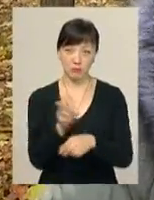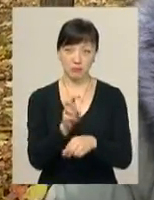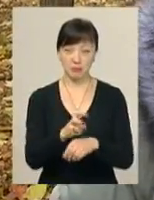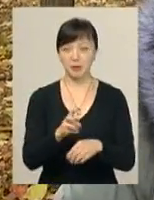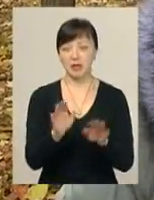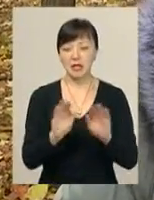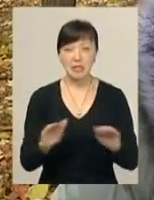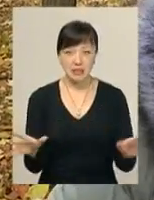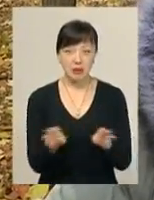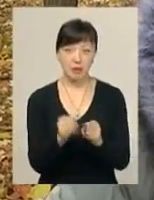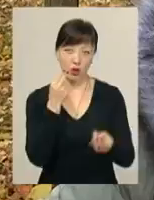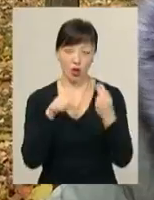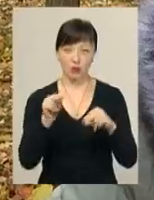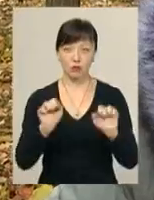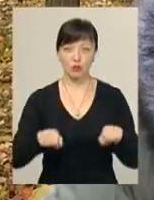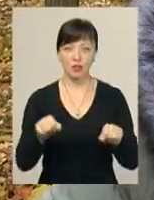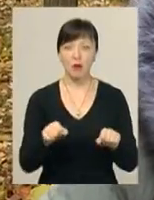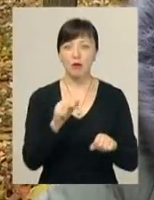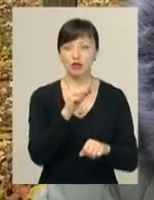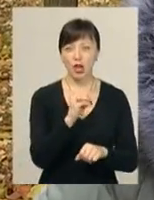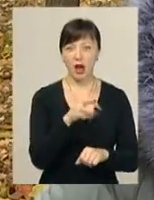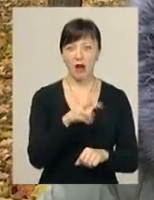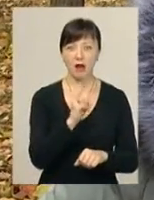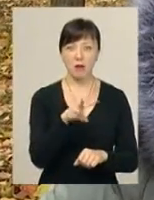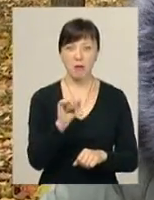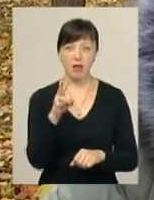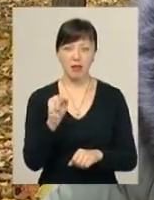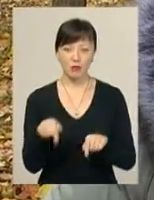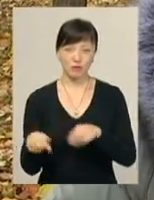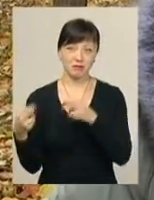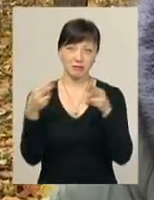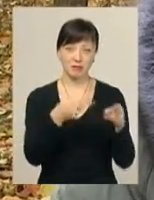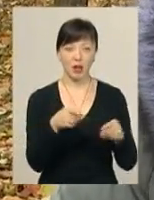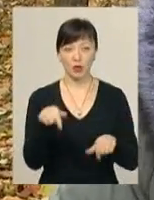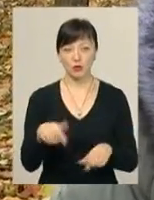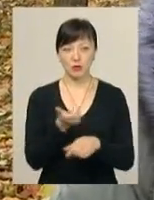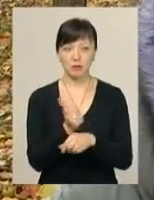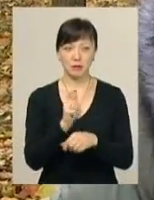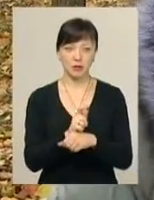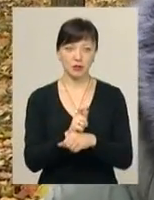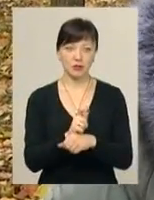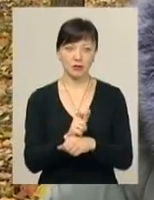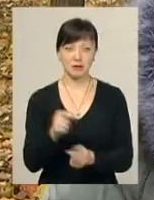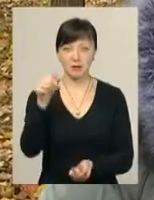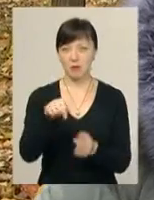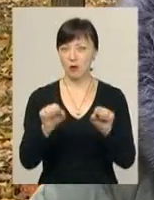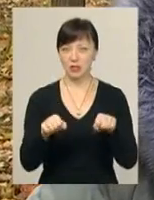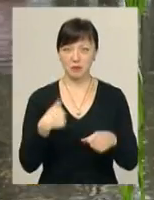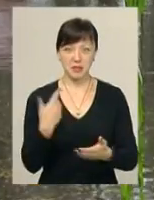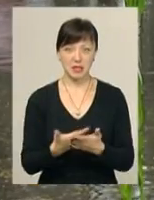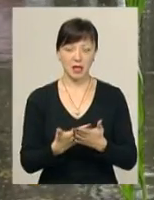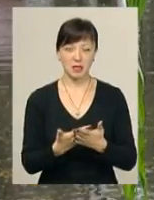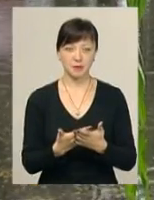щоб з дітками тут краще, можливо. Бо в Чекмана не завжди доїдеш звідси, а тут більше можливостей, мені